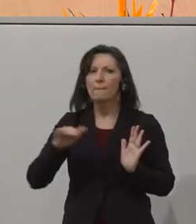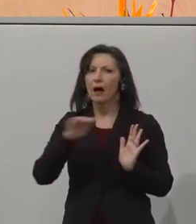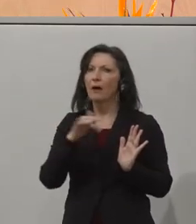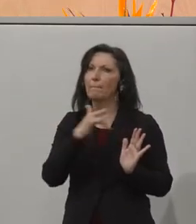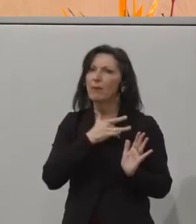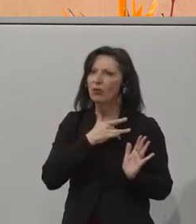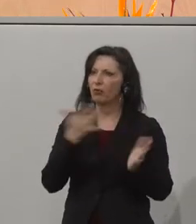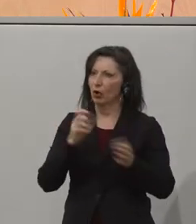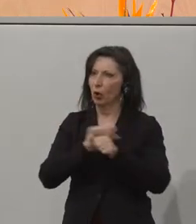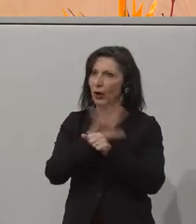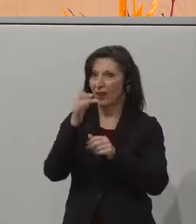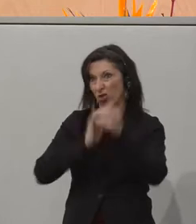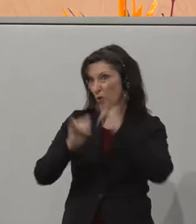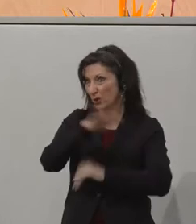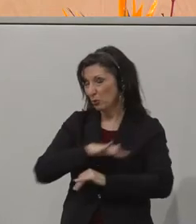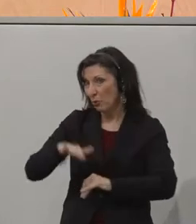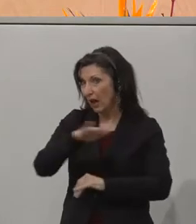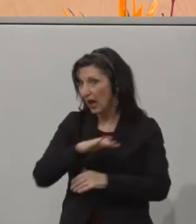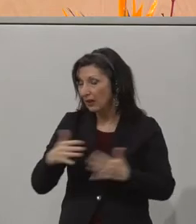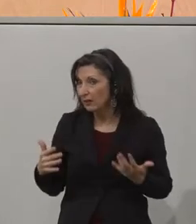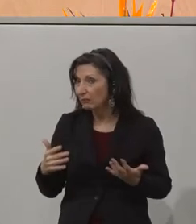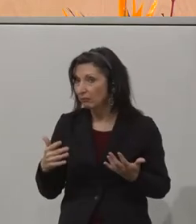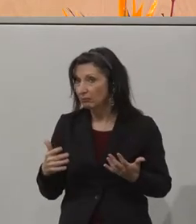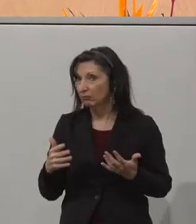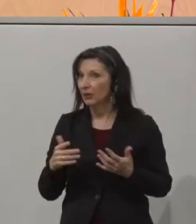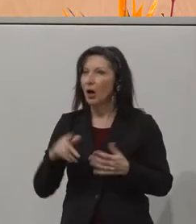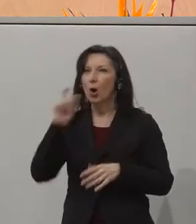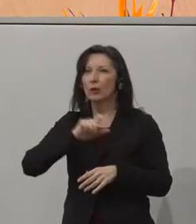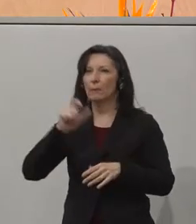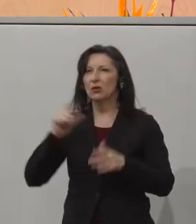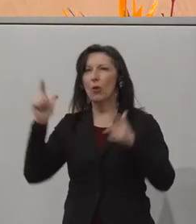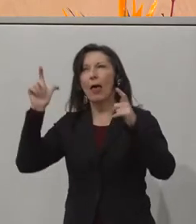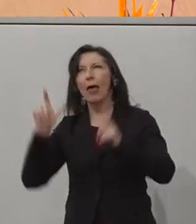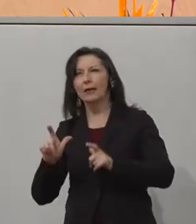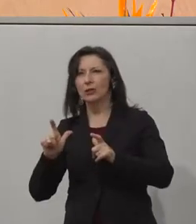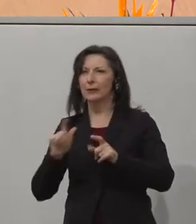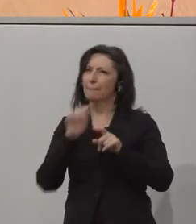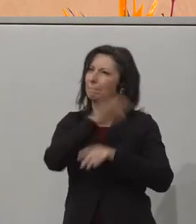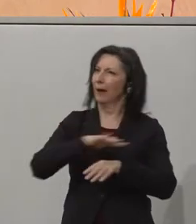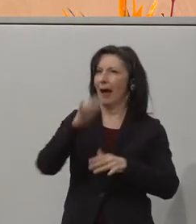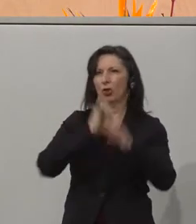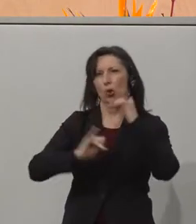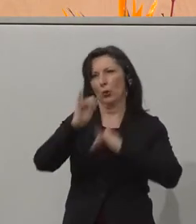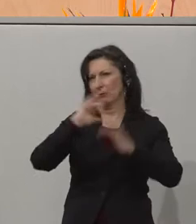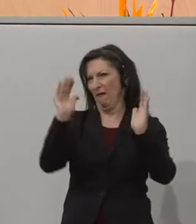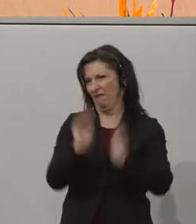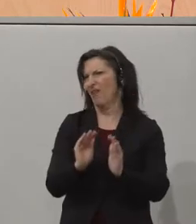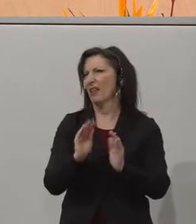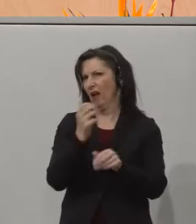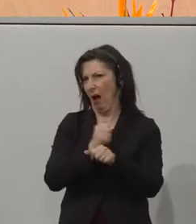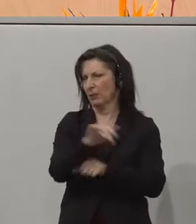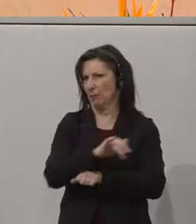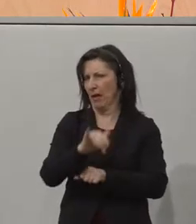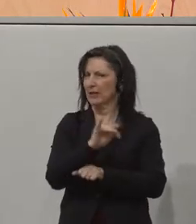-Pandemie, der Tourismus zum Beispiel, und wo Menschen mit Einschränkungen weniger stark vertreten sind. Aber die Entwicklung